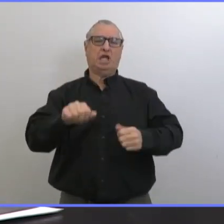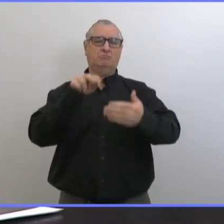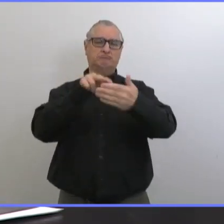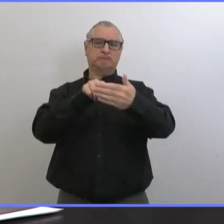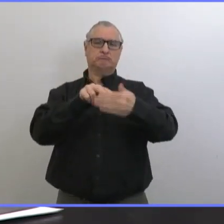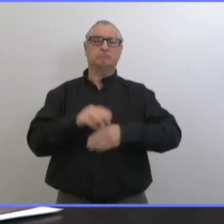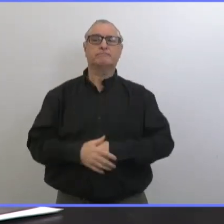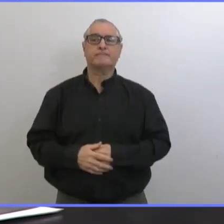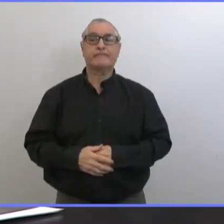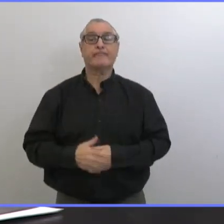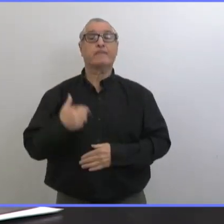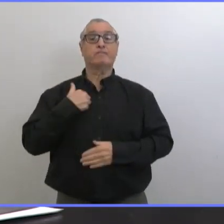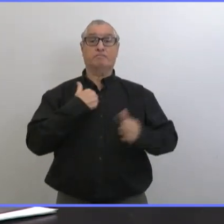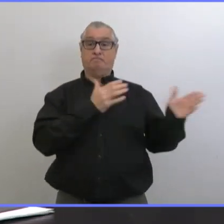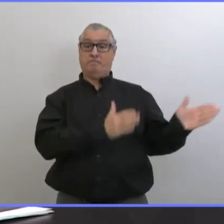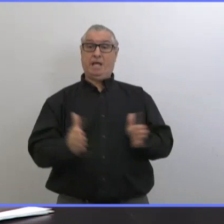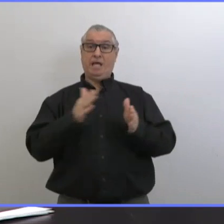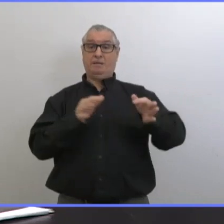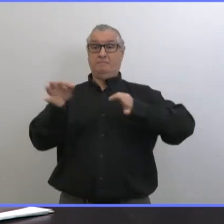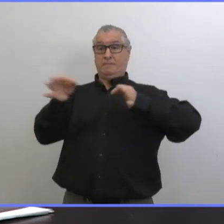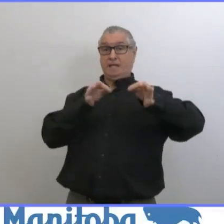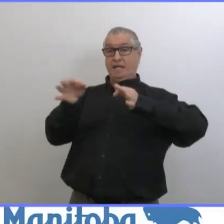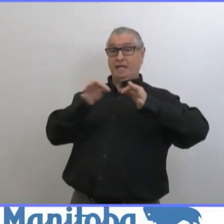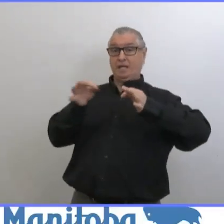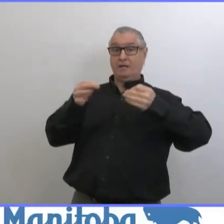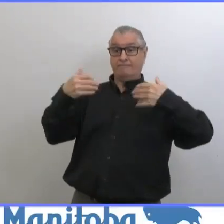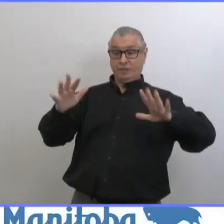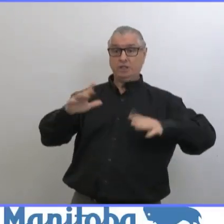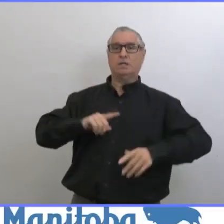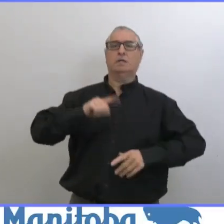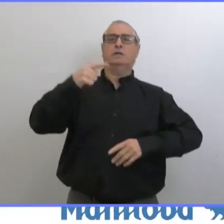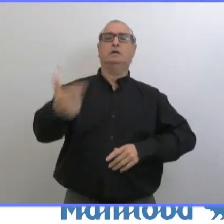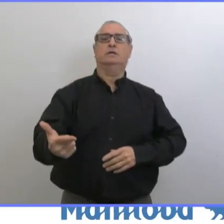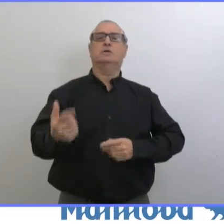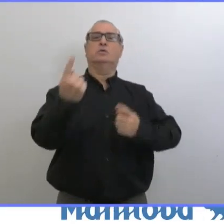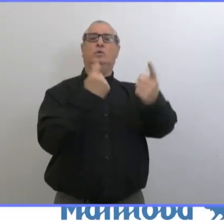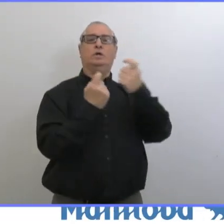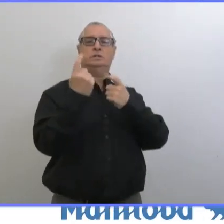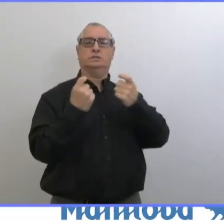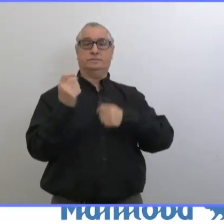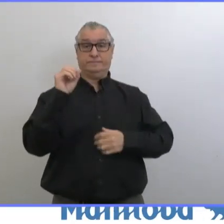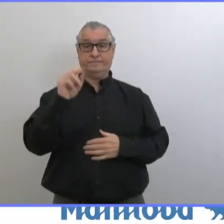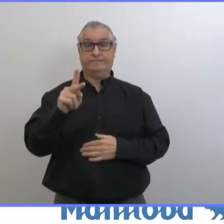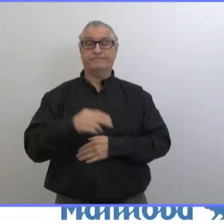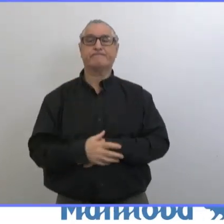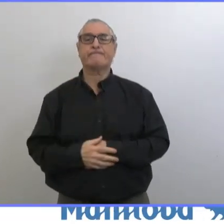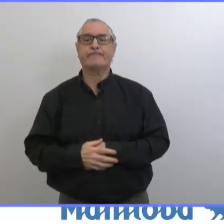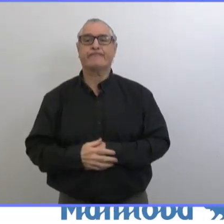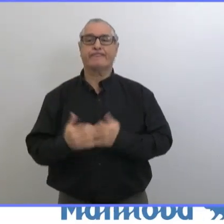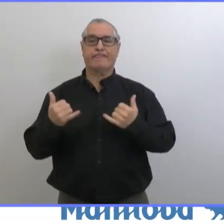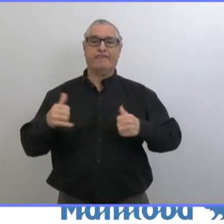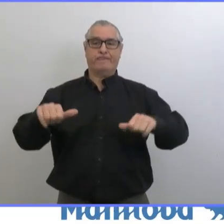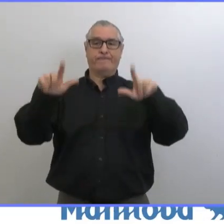Donc, on va parler de manière générale et ensuite, on prendra des questions. Donc, si on va à la première diapositive.